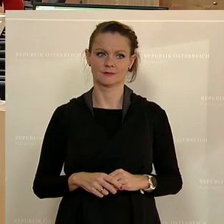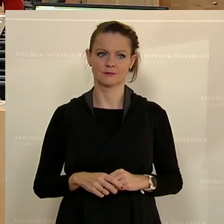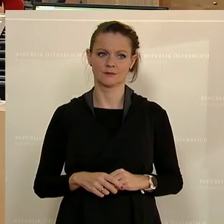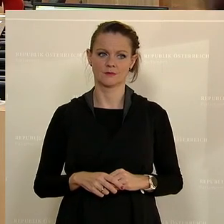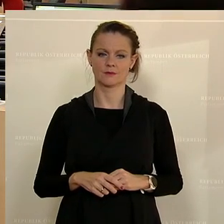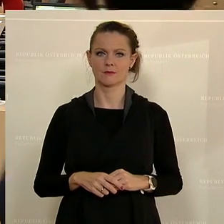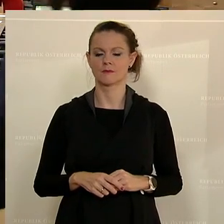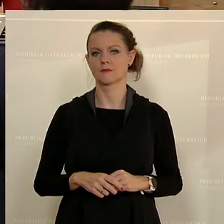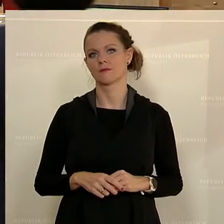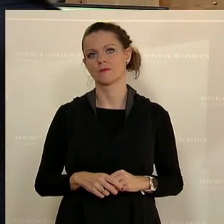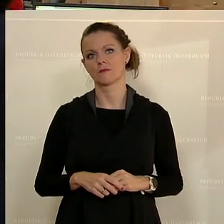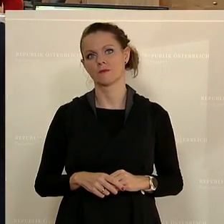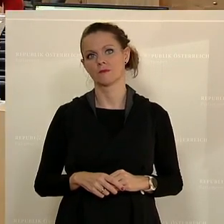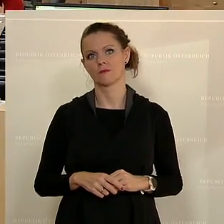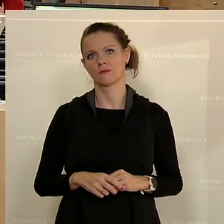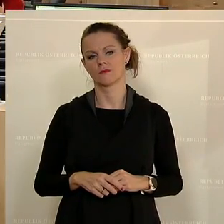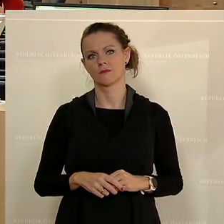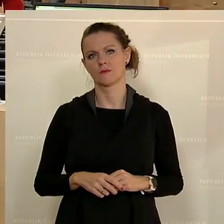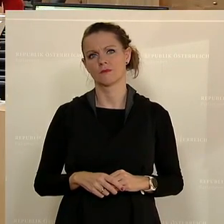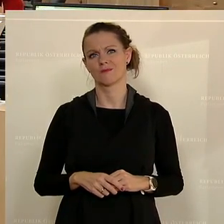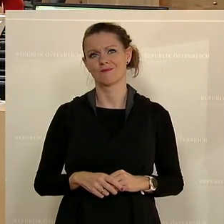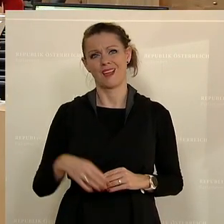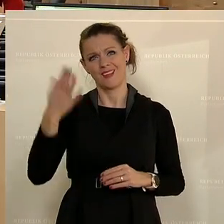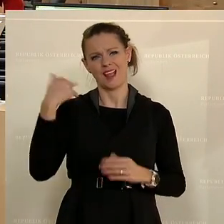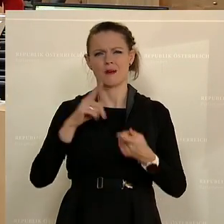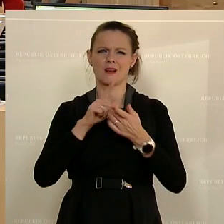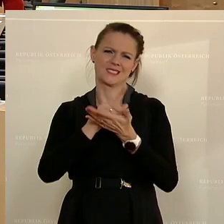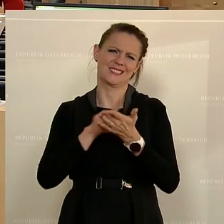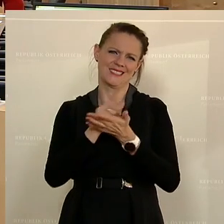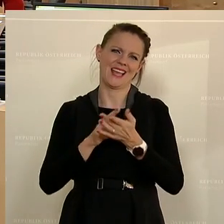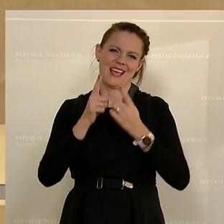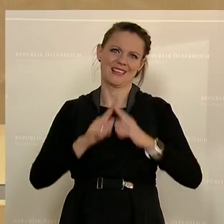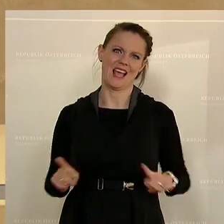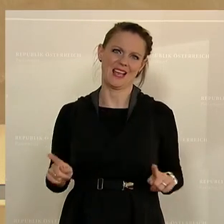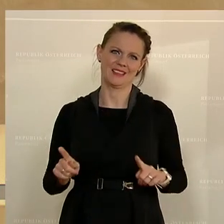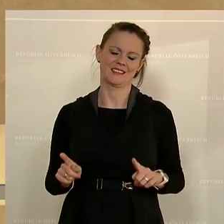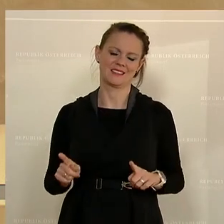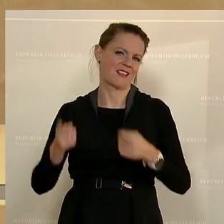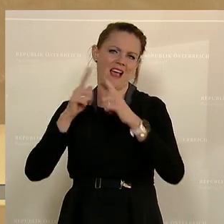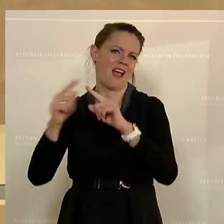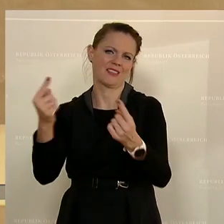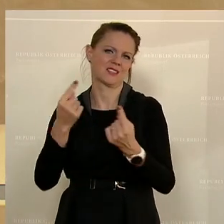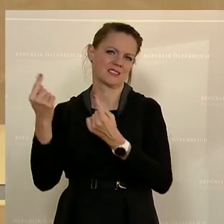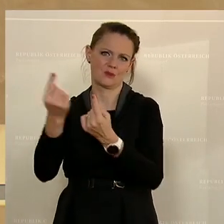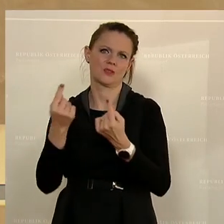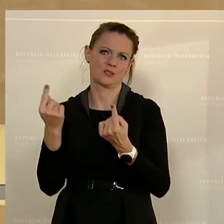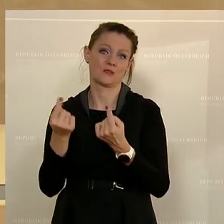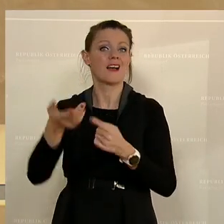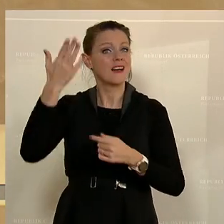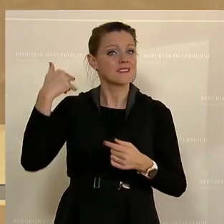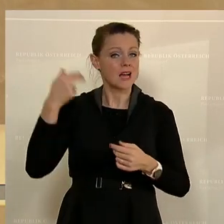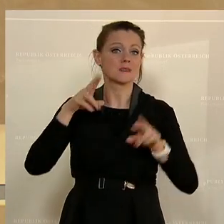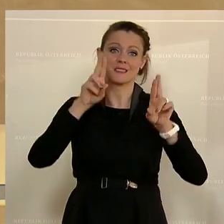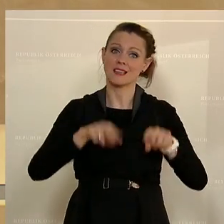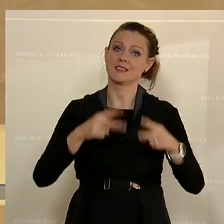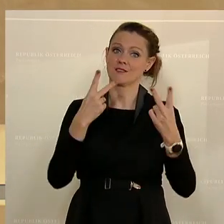Das war aber eine andere Zeit und das waren andere Umstände. Und unter diesen Umständen war es richtig und wichtig,